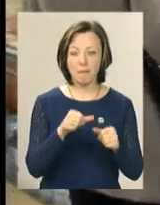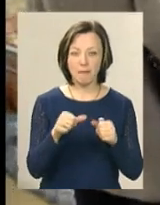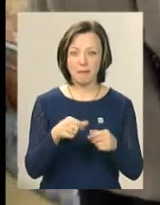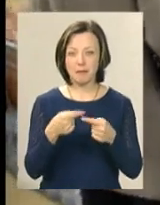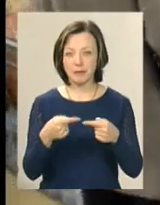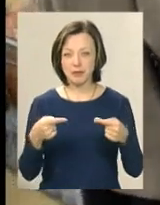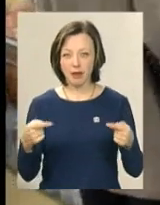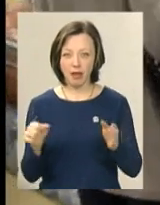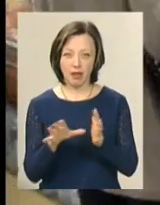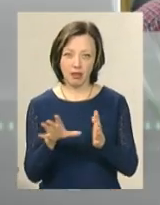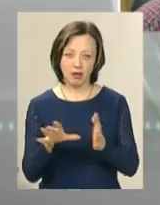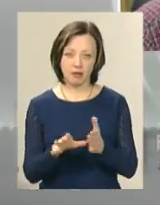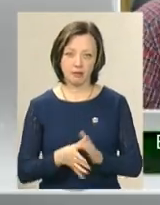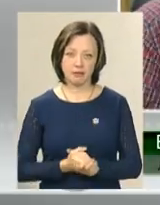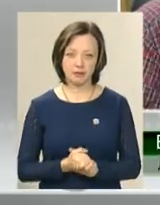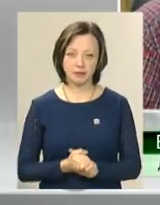матеріали та енергоносії.